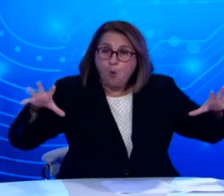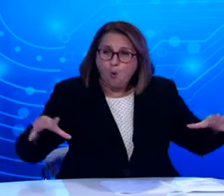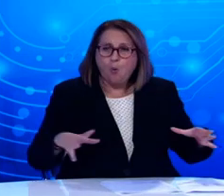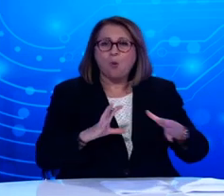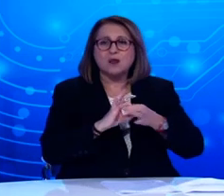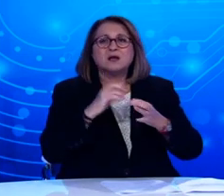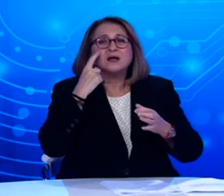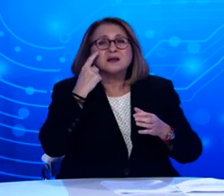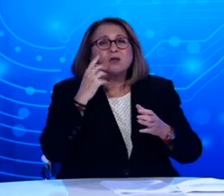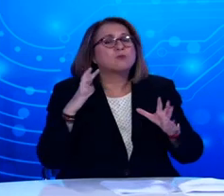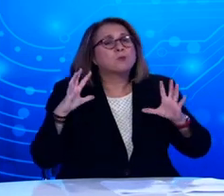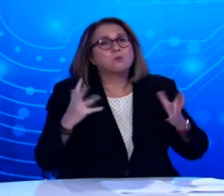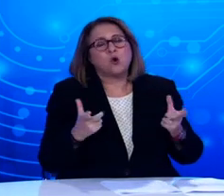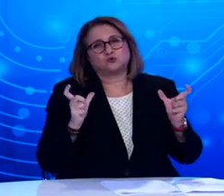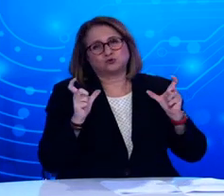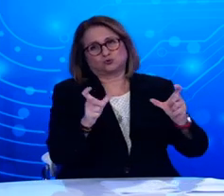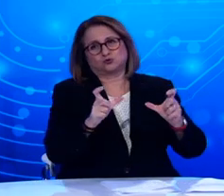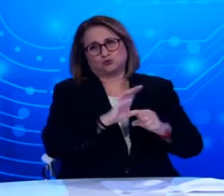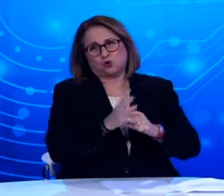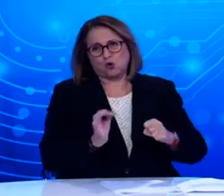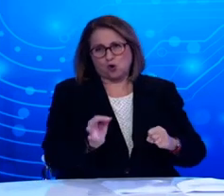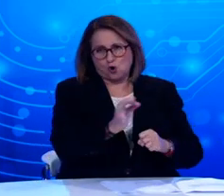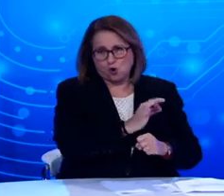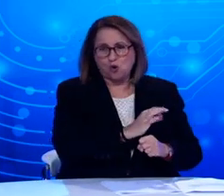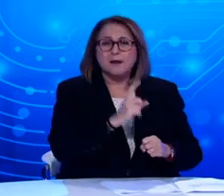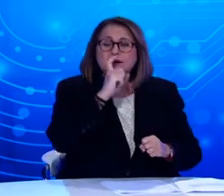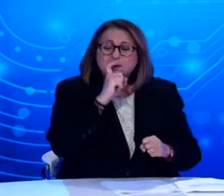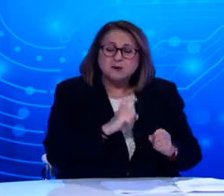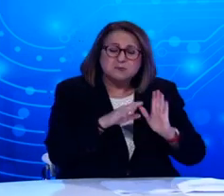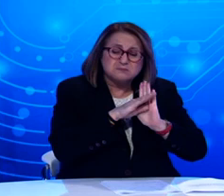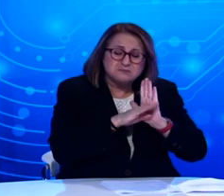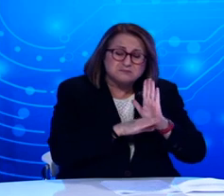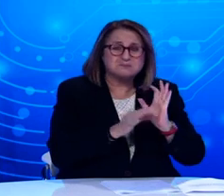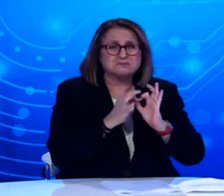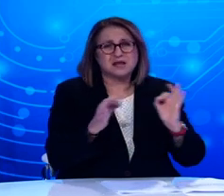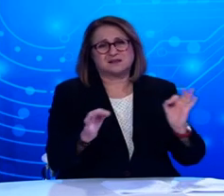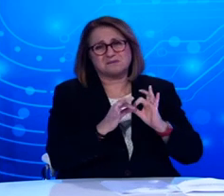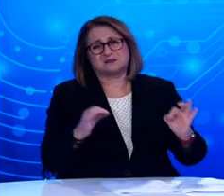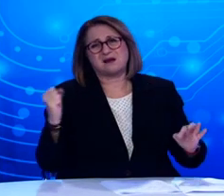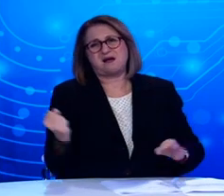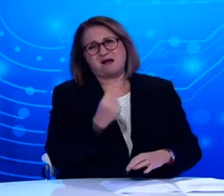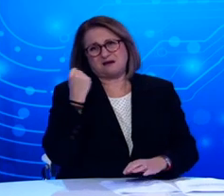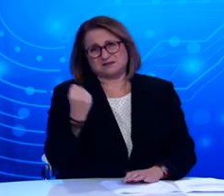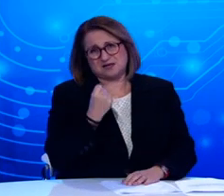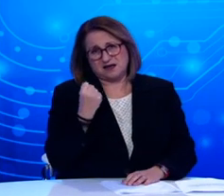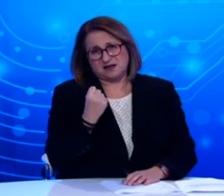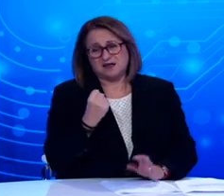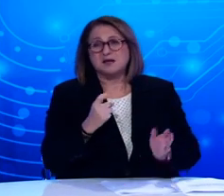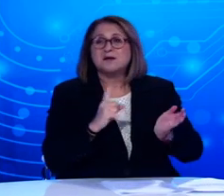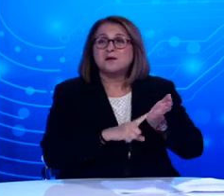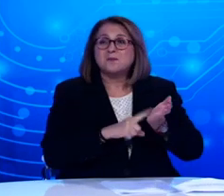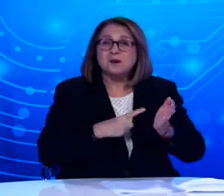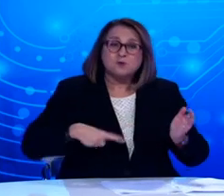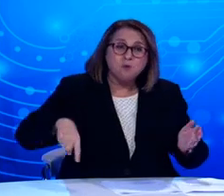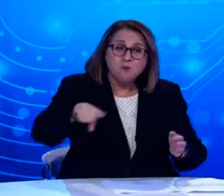απέναντι στον κοινό εχθρό. Να τηρούν απαρέγκλητα και με ιδιαίτερη αυστηρότητα τα μέτρα. Σε τελική ανάλυση πρέπει να γίνει αντιληπτό,